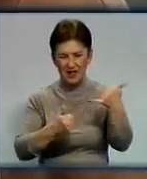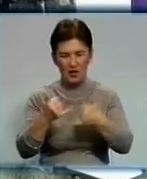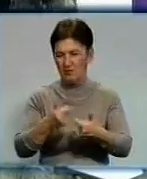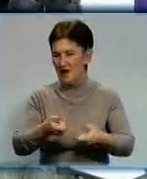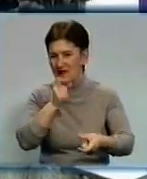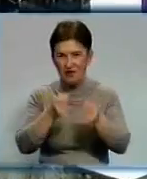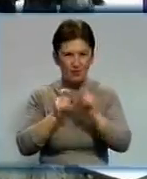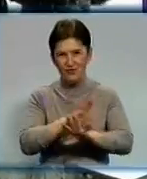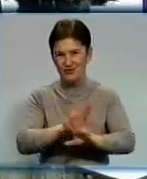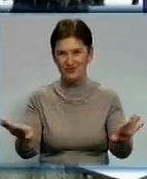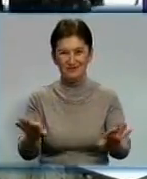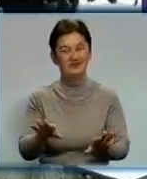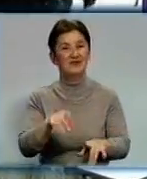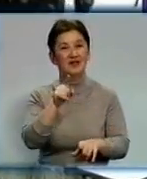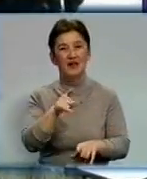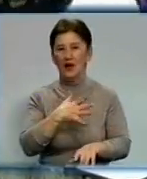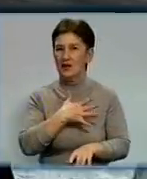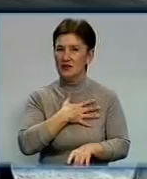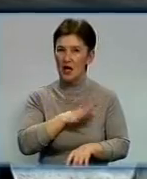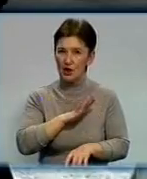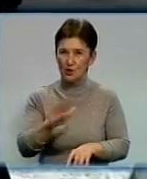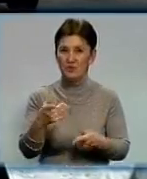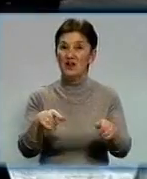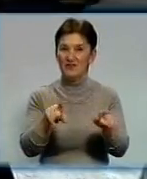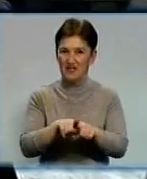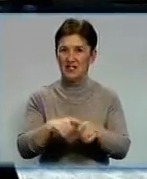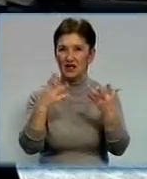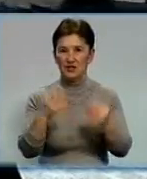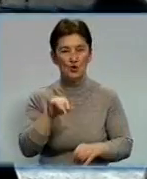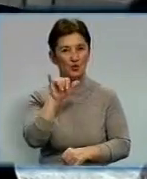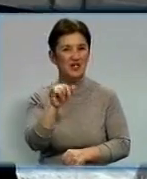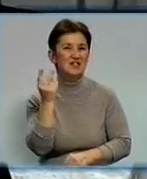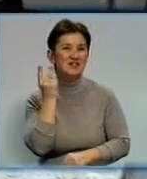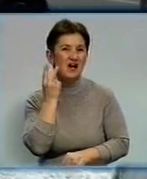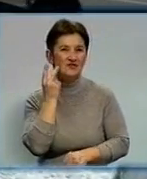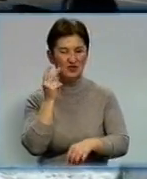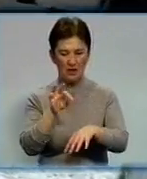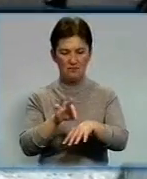Не любить погодних кавер за Людмила Ромейко. В такі дні у неї завжди болить голова.